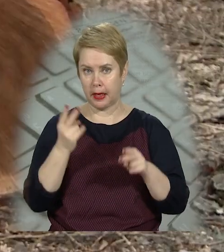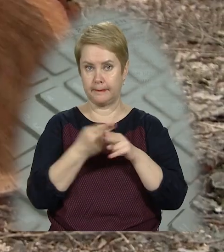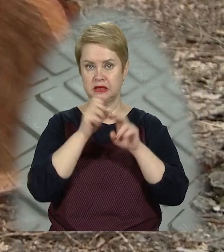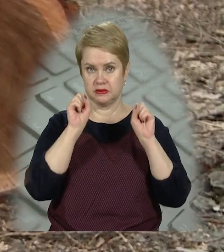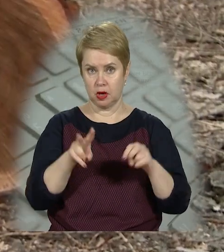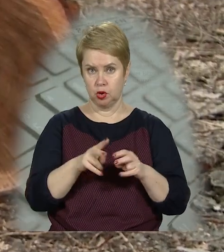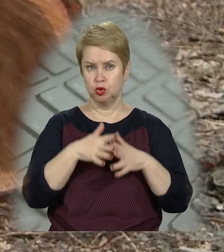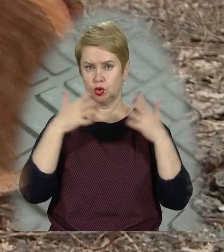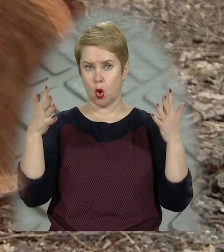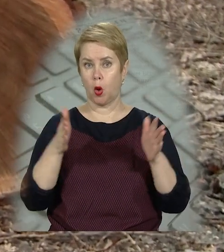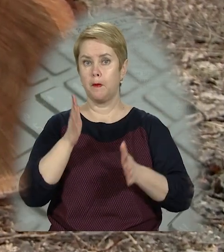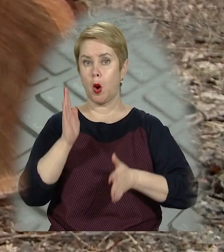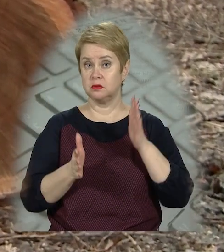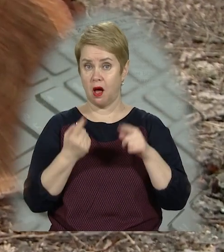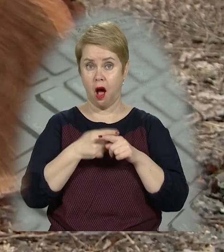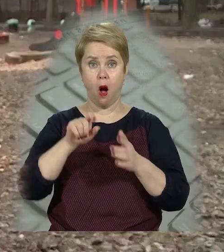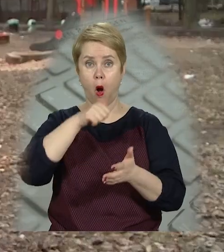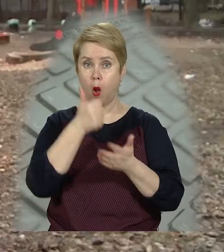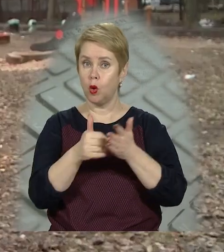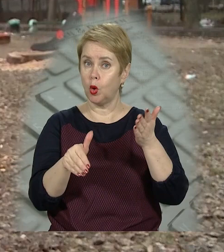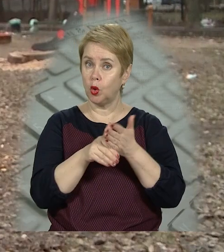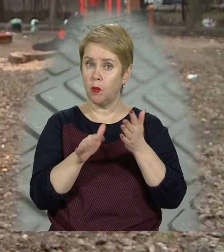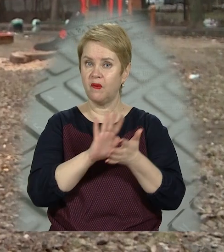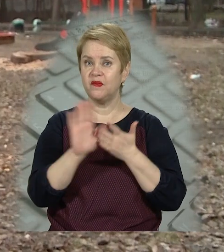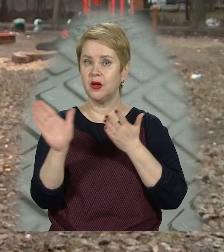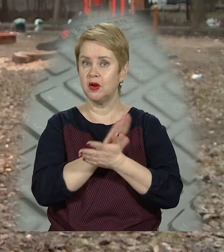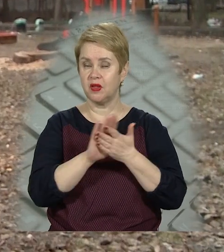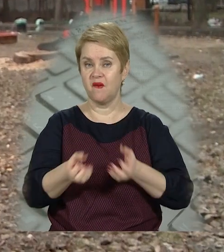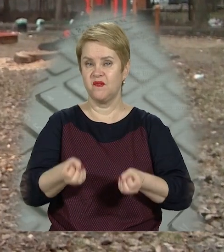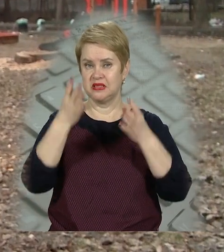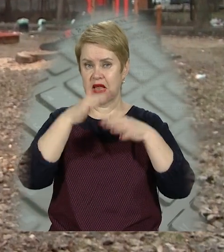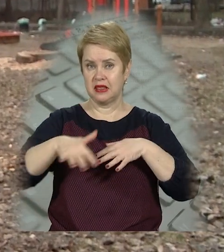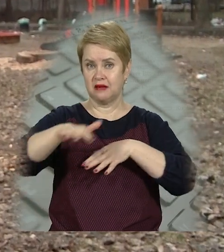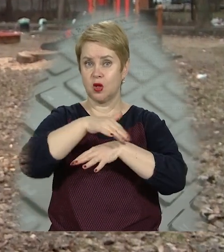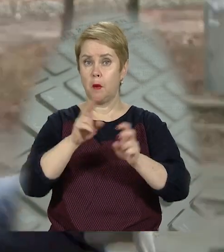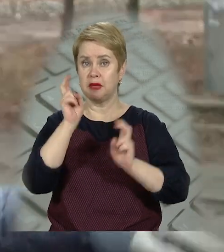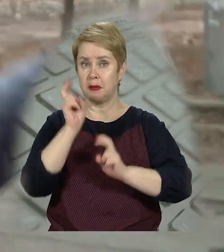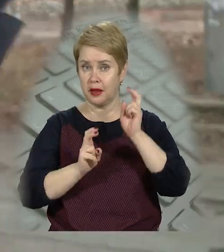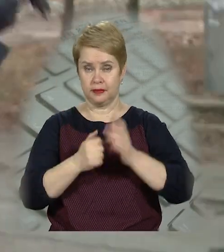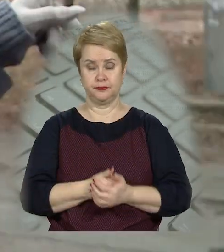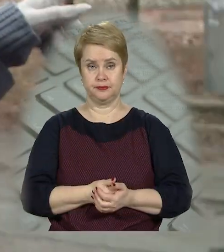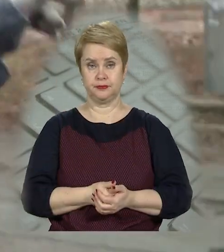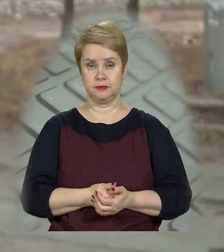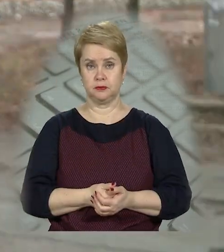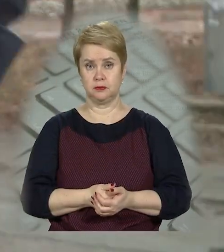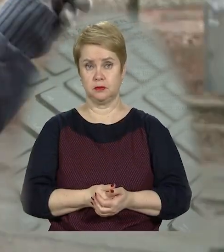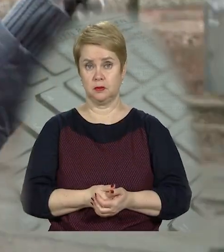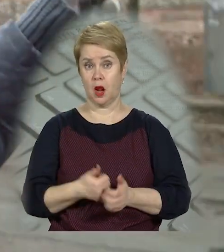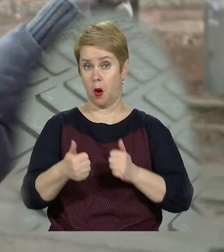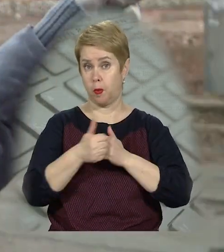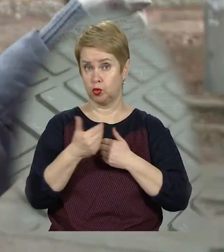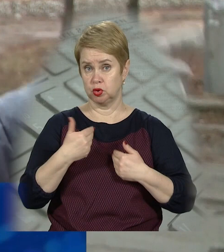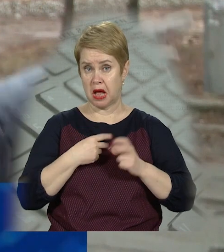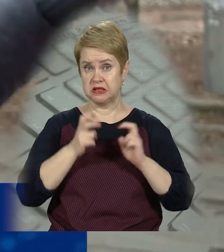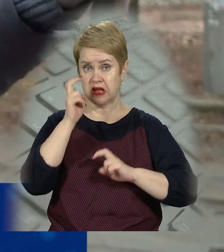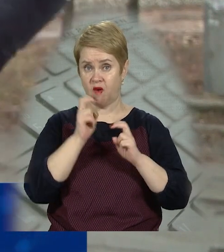обезпечували від широких проспектів. А головне, допомагали фільтрувати викиди з навколишніх підприємств. Поруч